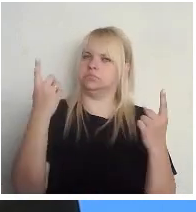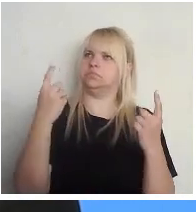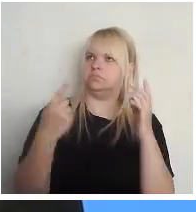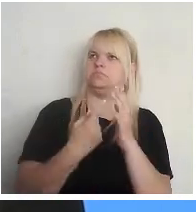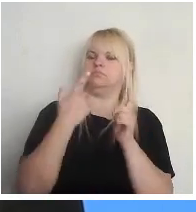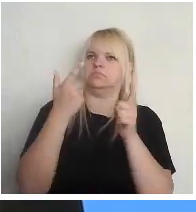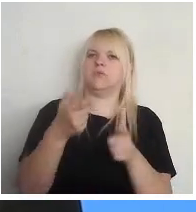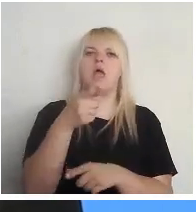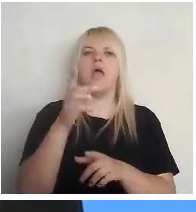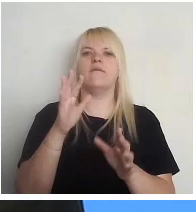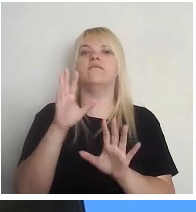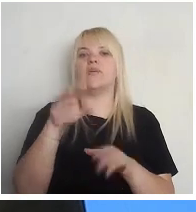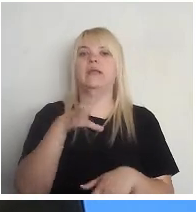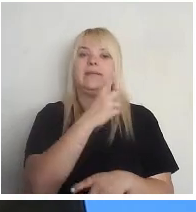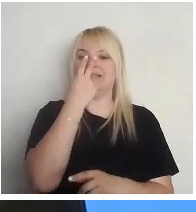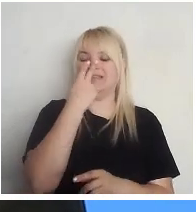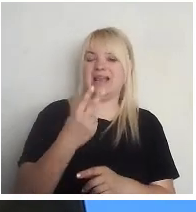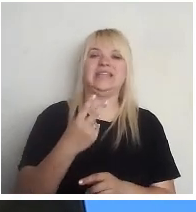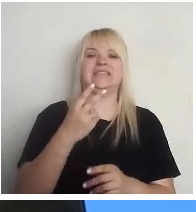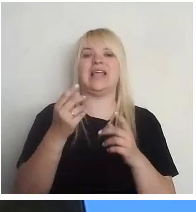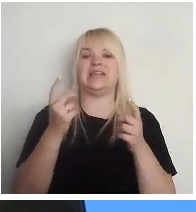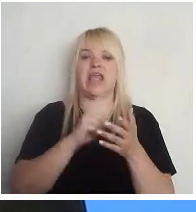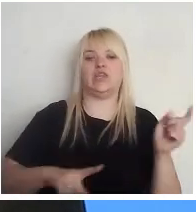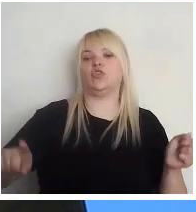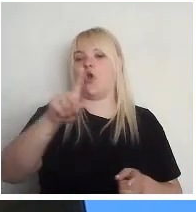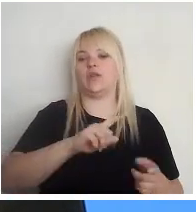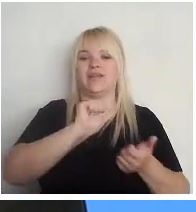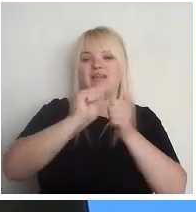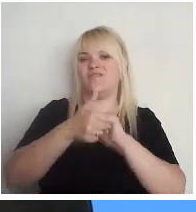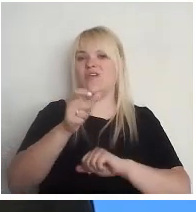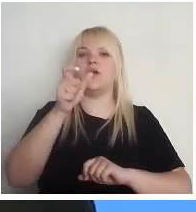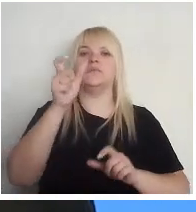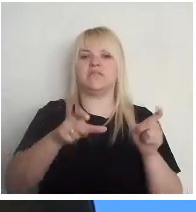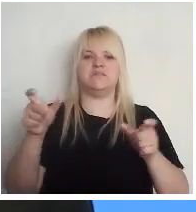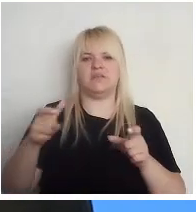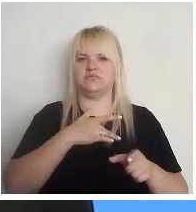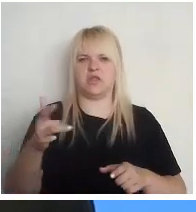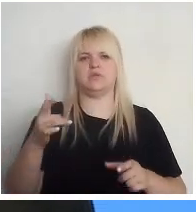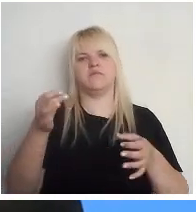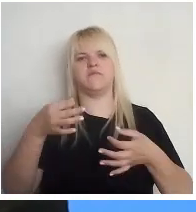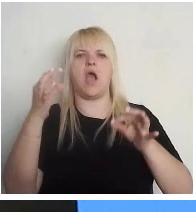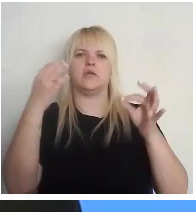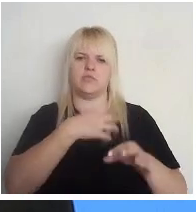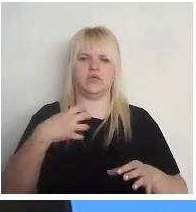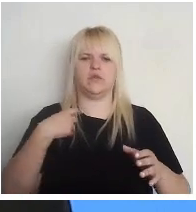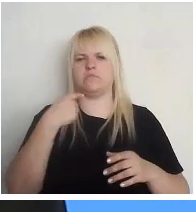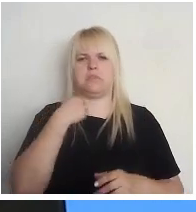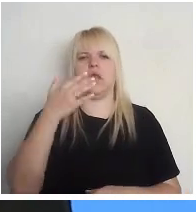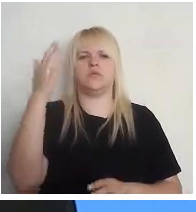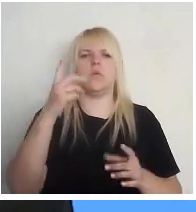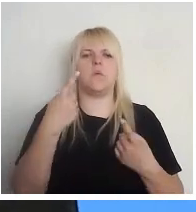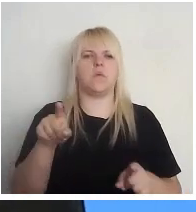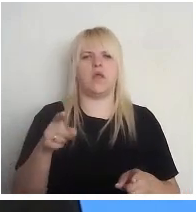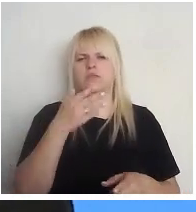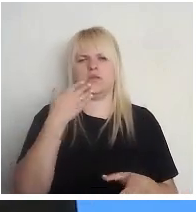ka pēc tās administratīvu teritoriālās reformas, nu, cilvēkiem nešķita ļoti būtiski, par ko viņi tur pašvaldībās nobalsoja, jo, nu, tā